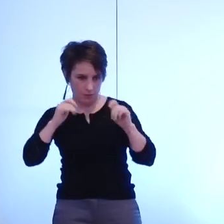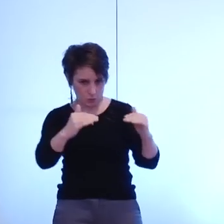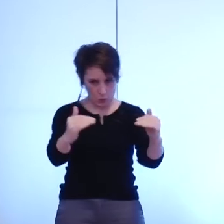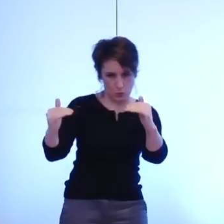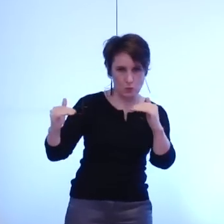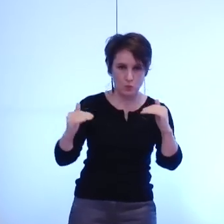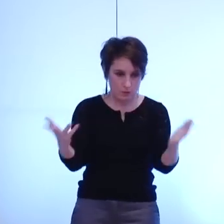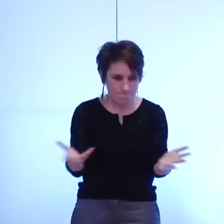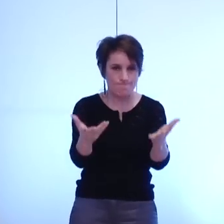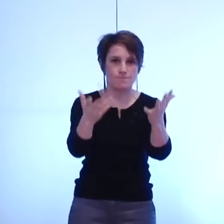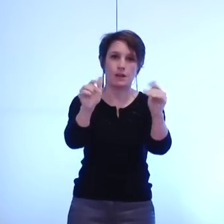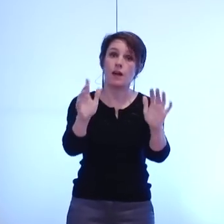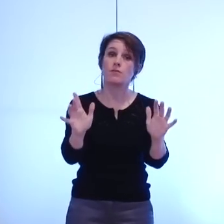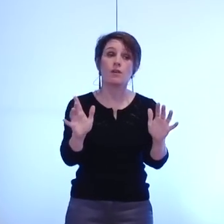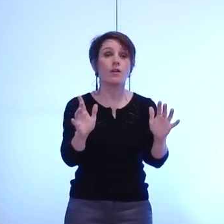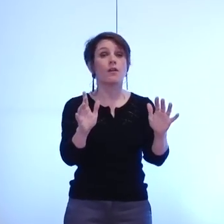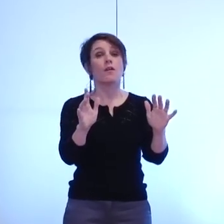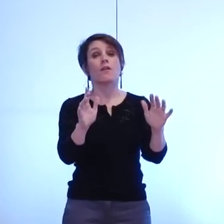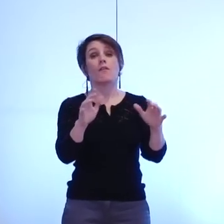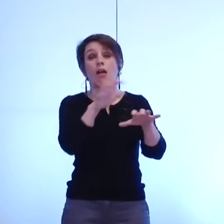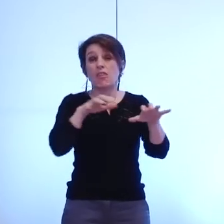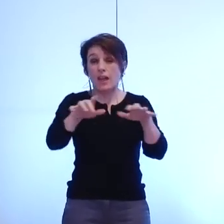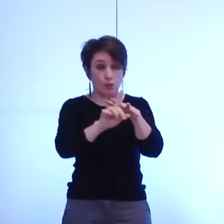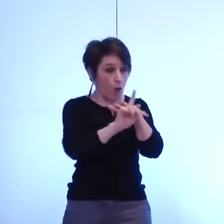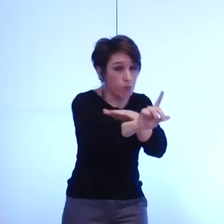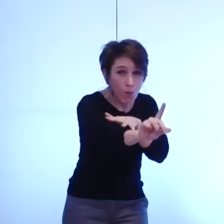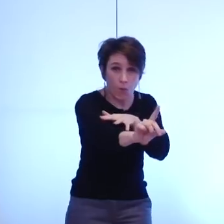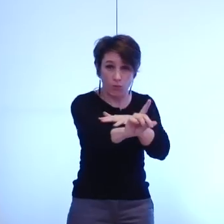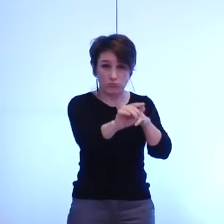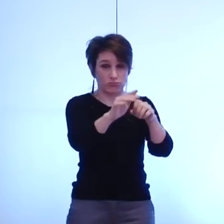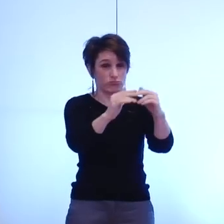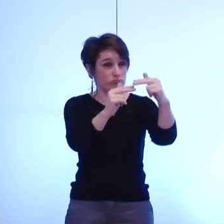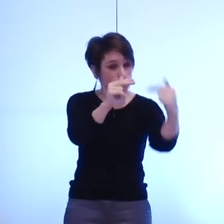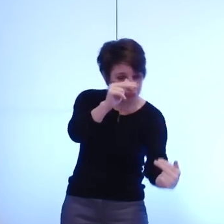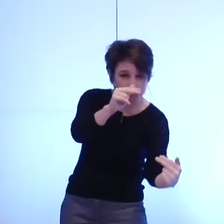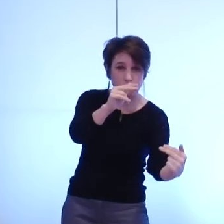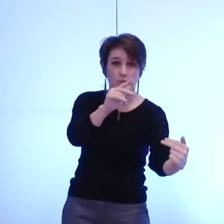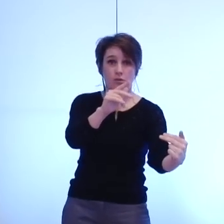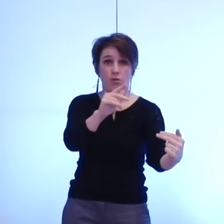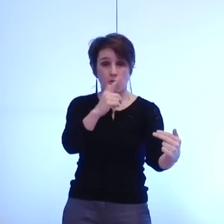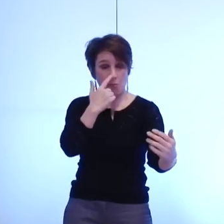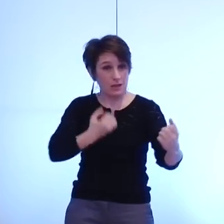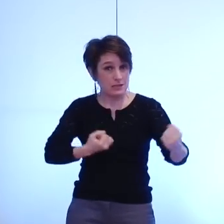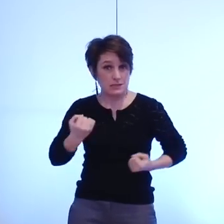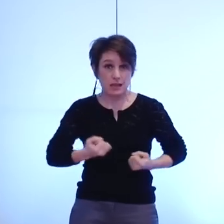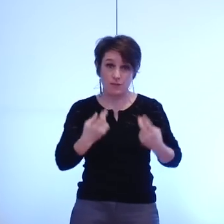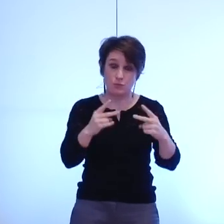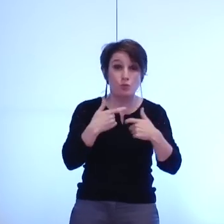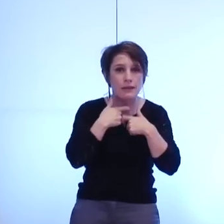ces fractures sociales ces fractures territoriales d'accès aux services publics